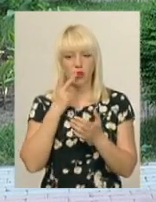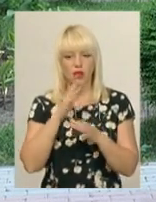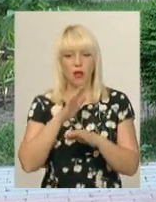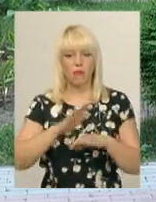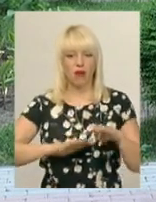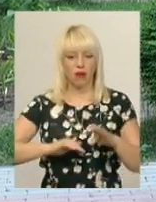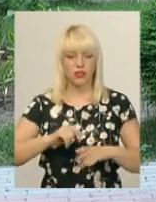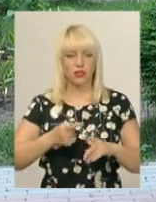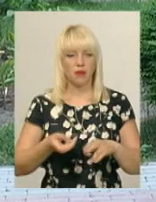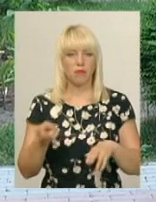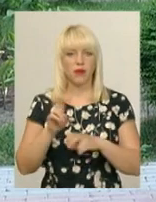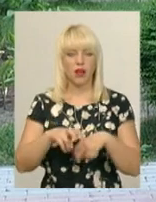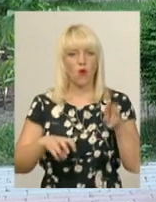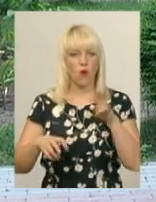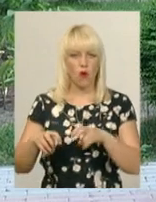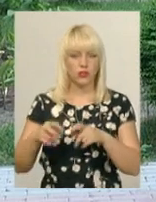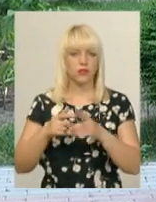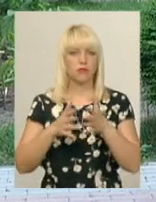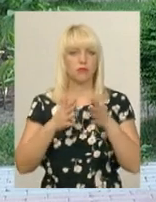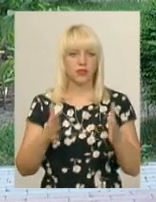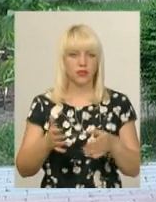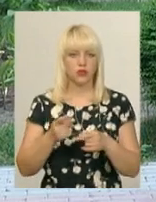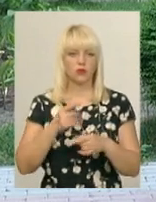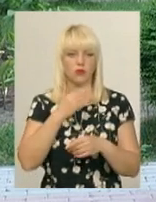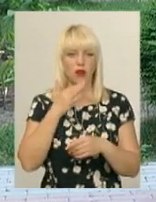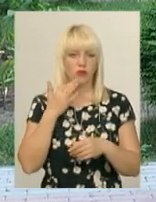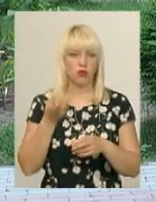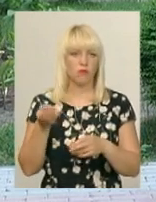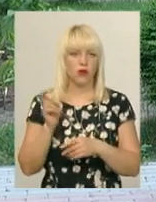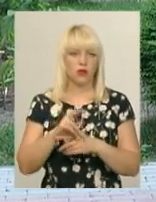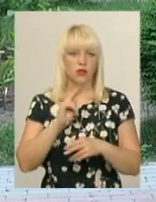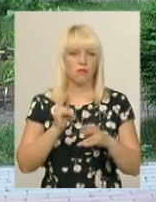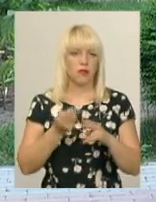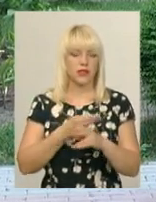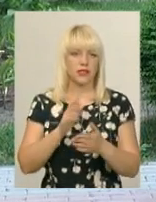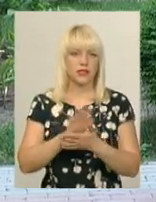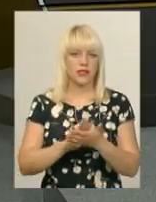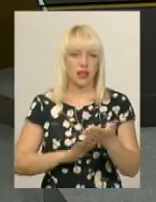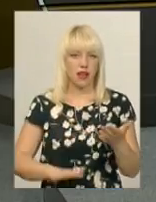що їх приходить насправді більше, тому що багато приходять діток без заявок.